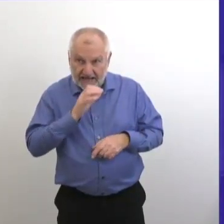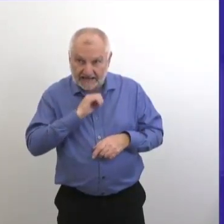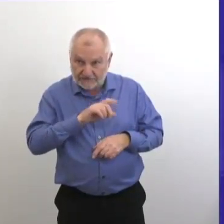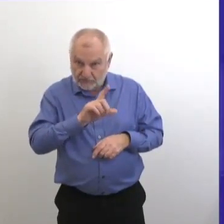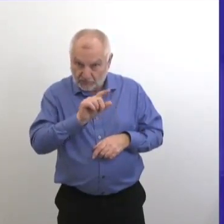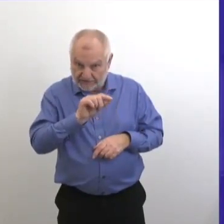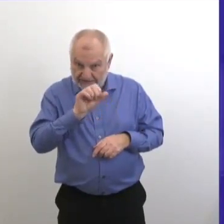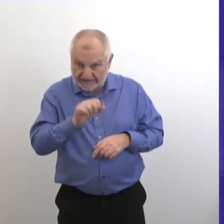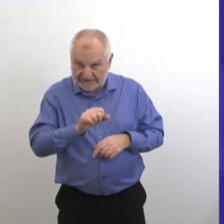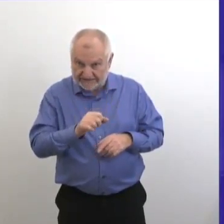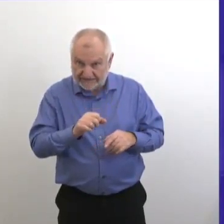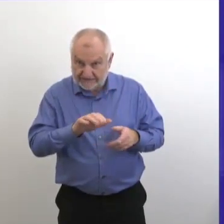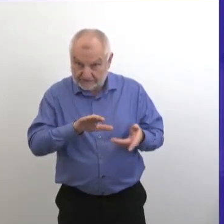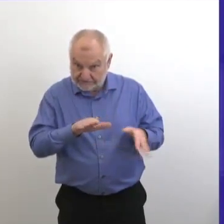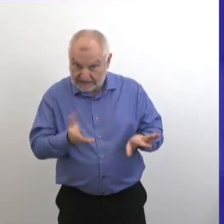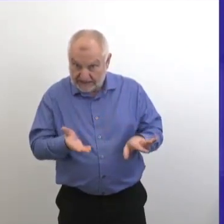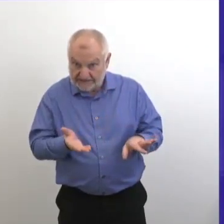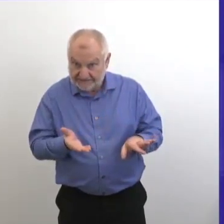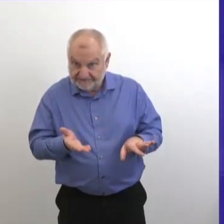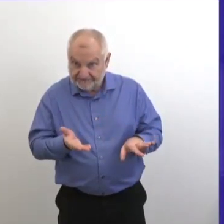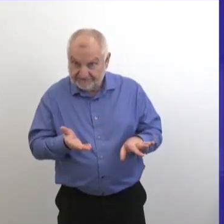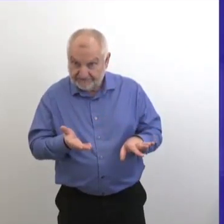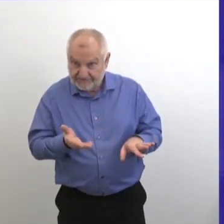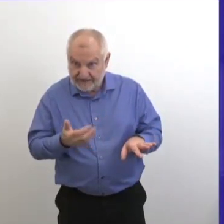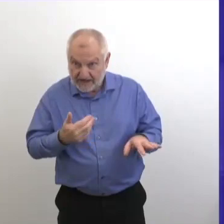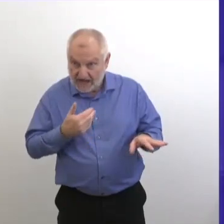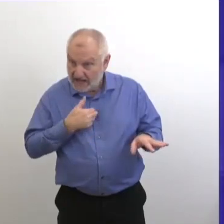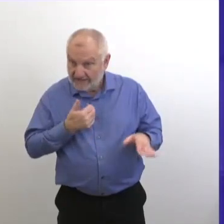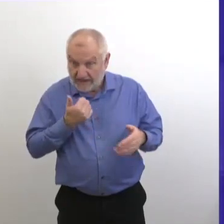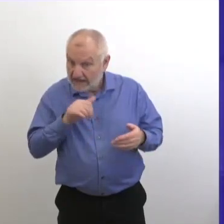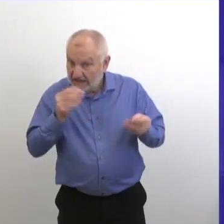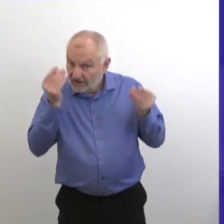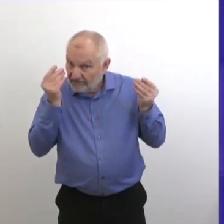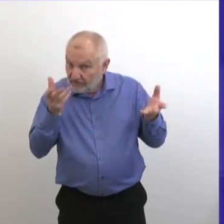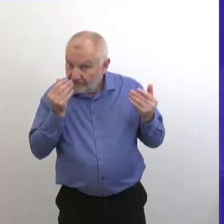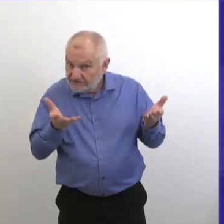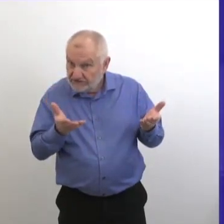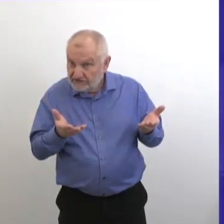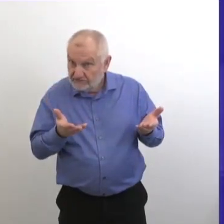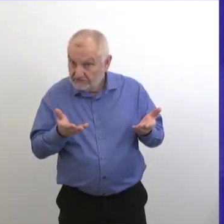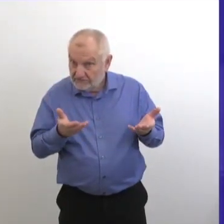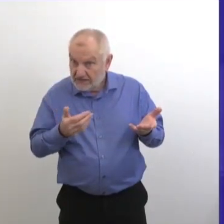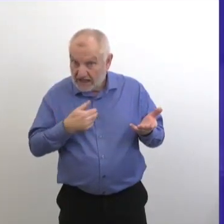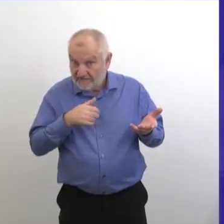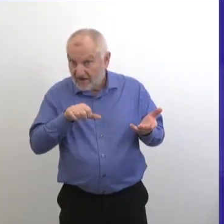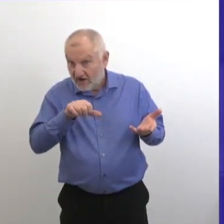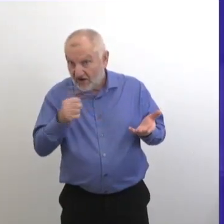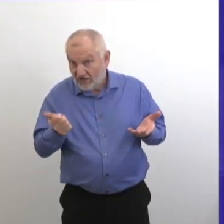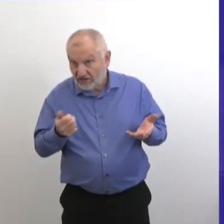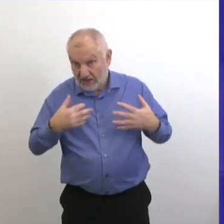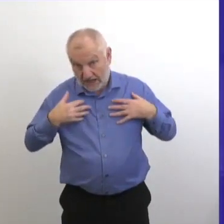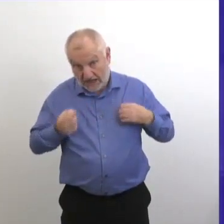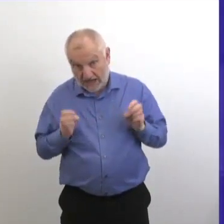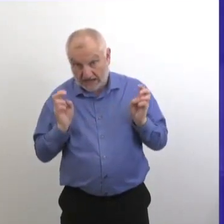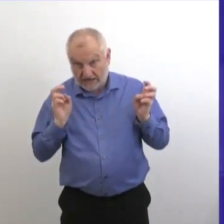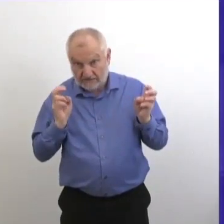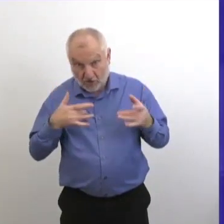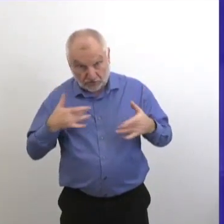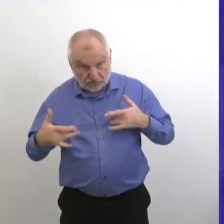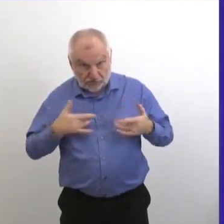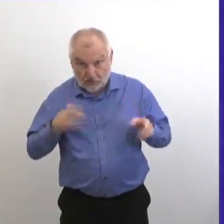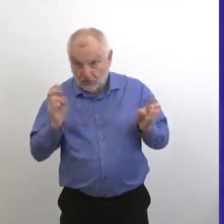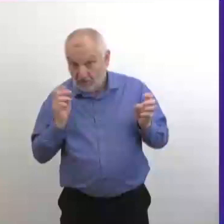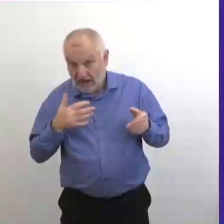nous avons des personnes qui étaient dans la vingtaine et trentaine qui sont décédées de la COVID-19. Pourriez-vous nous dire s'ils avaient des